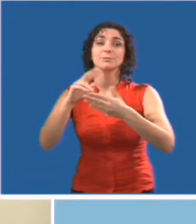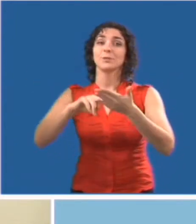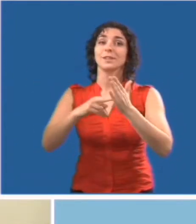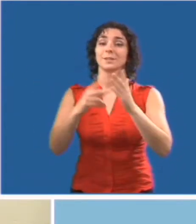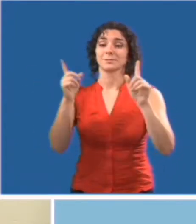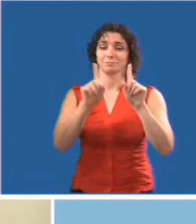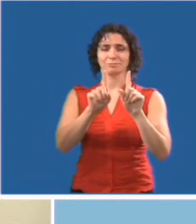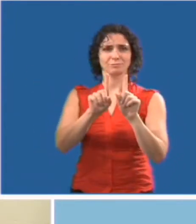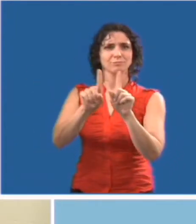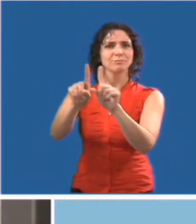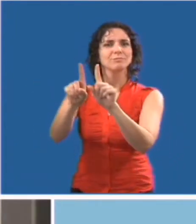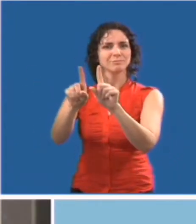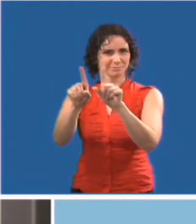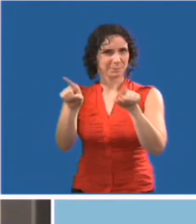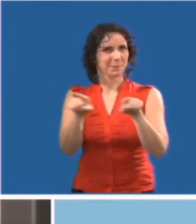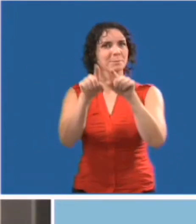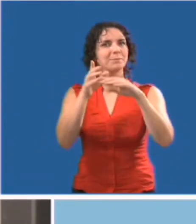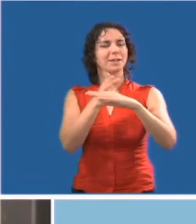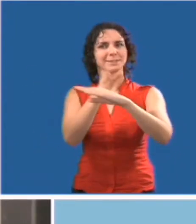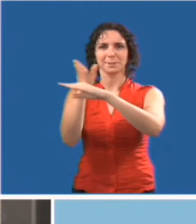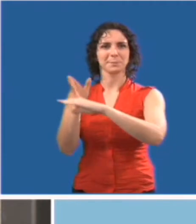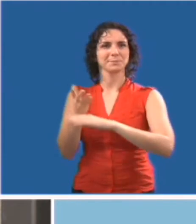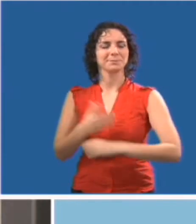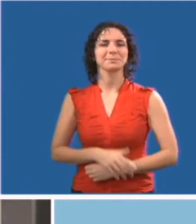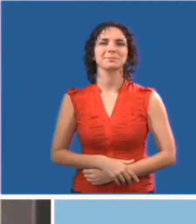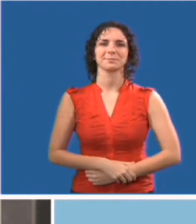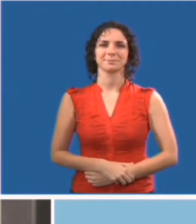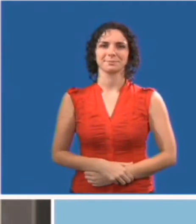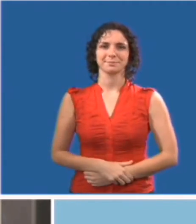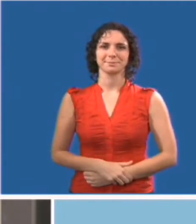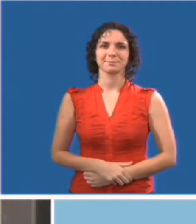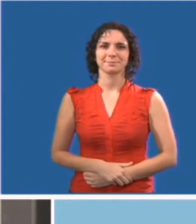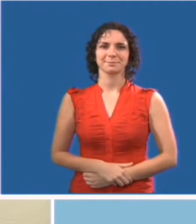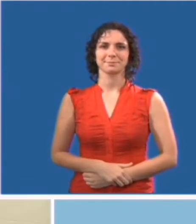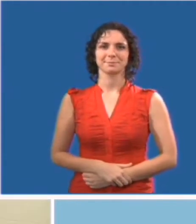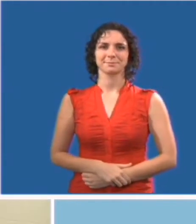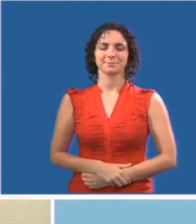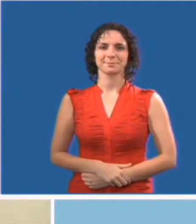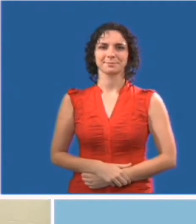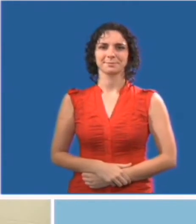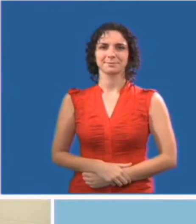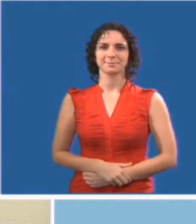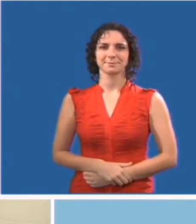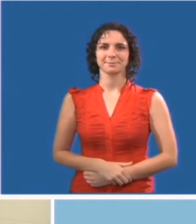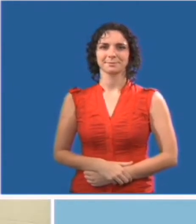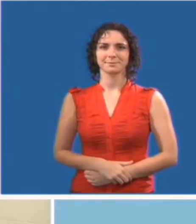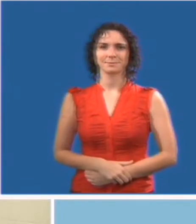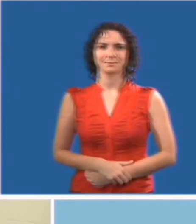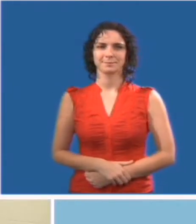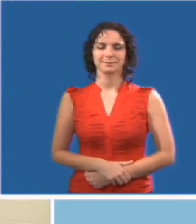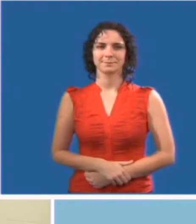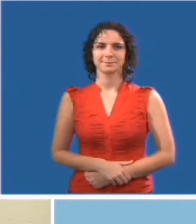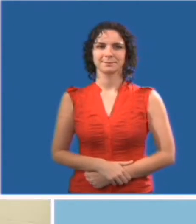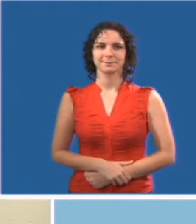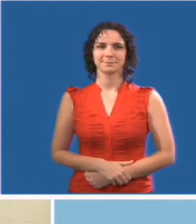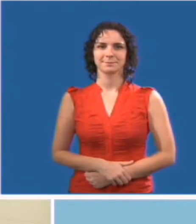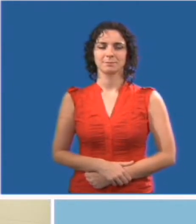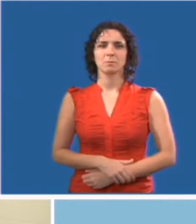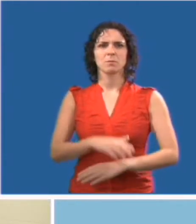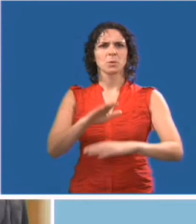des communications à l'aide à la mobilité ou des soins personnels aux besoins médicaux.